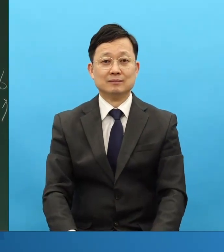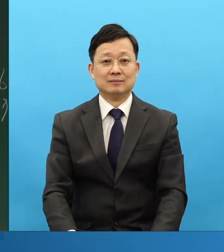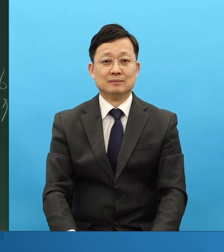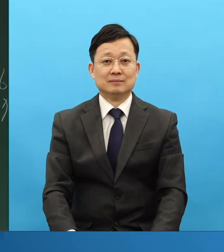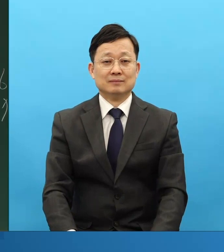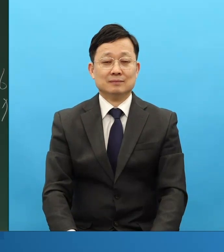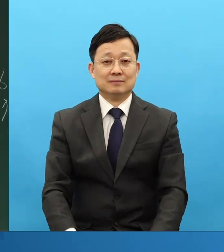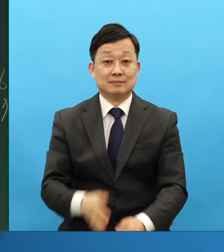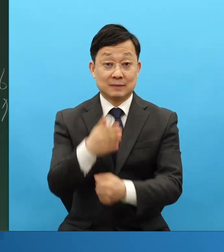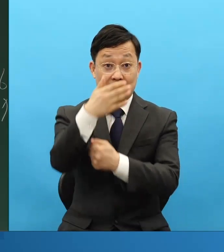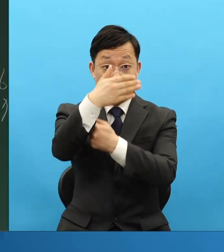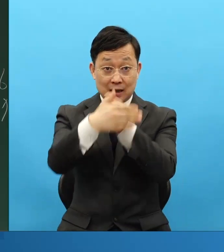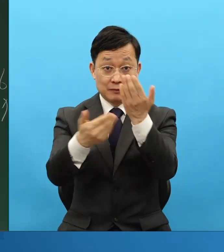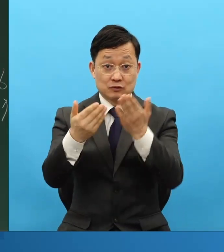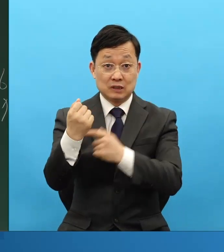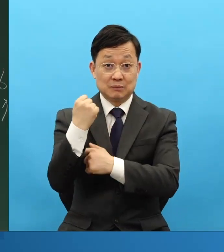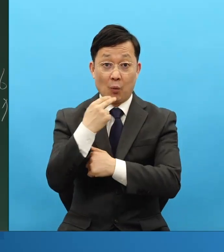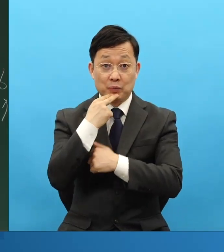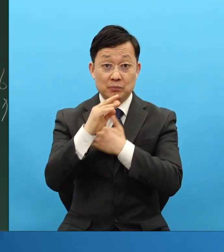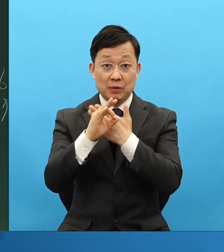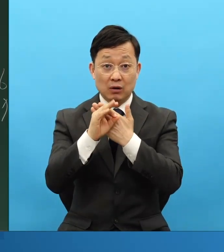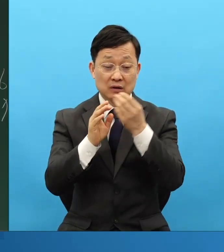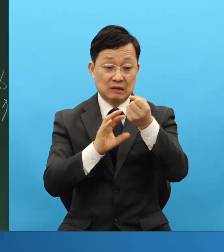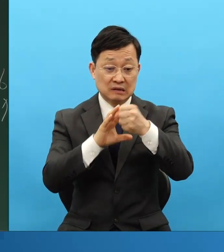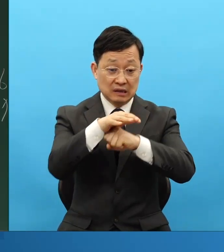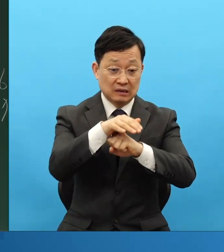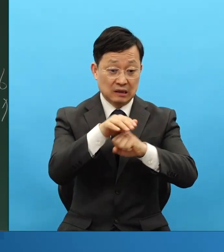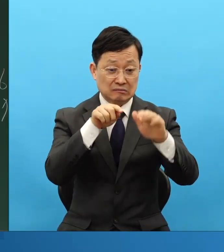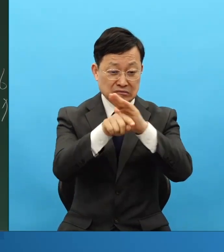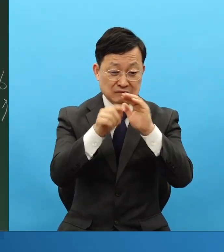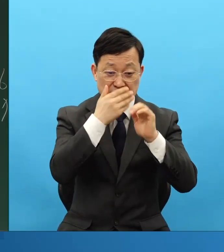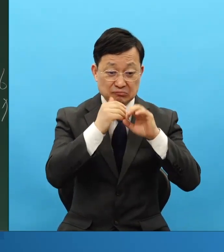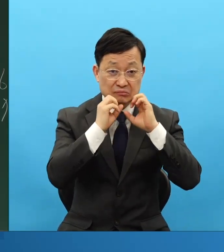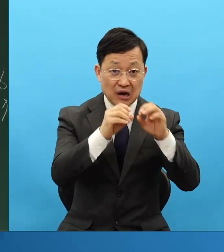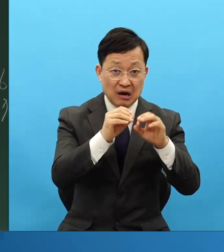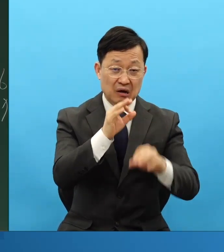하나님이 주시는 힘이 아니고는 세상을 살릴 수 없습니다.